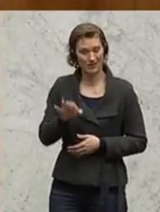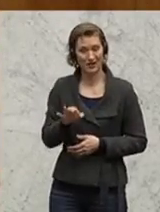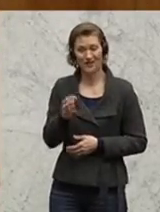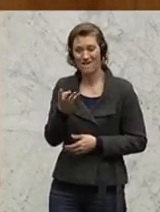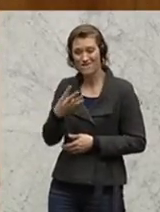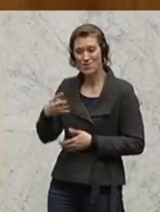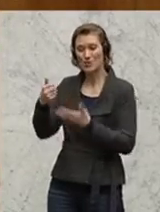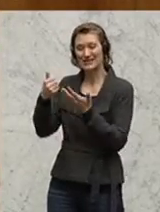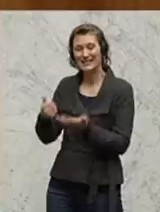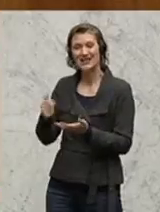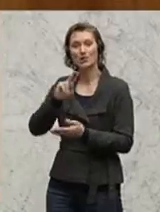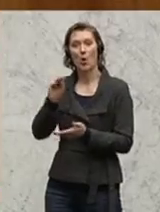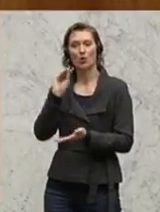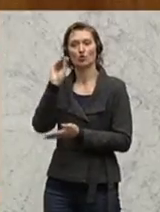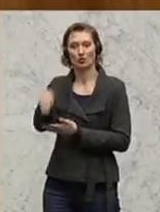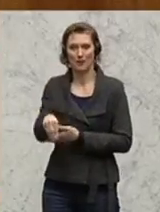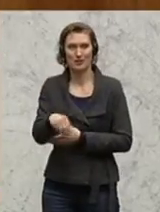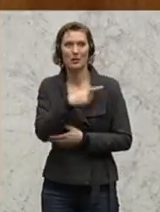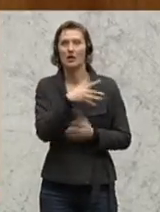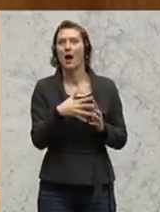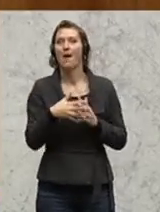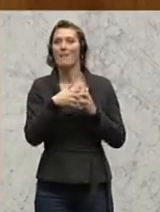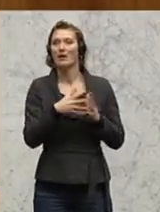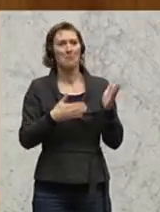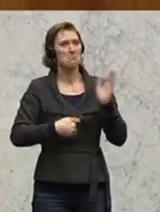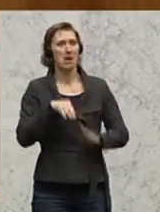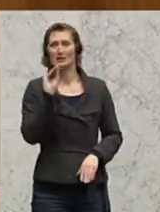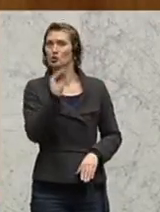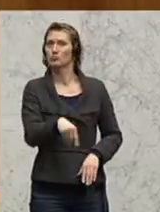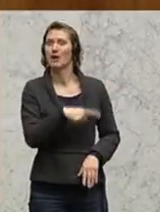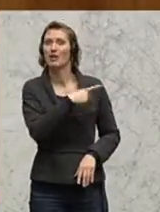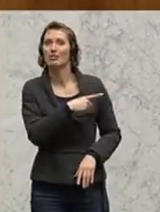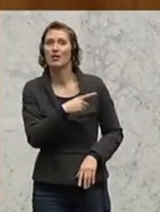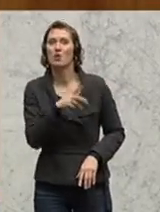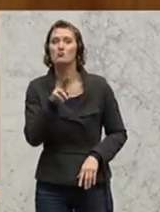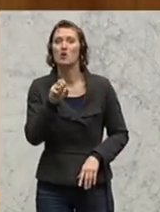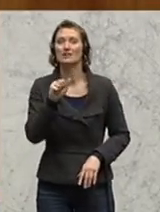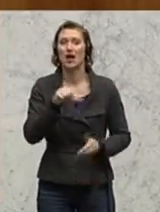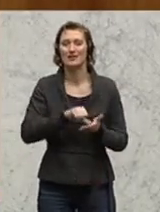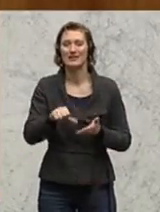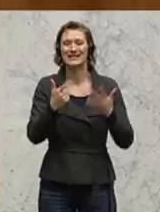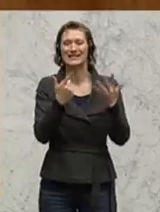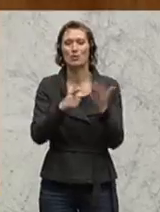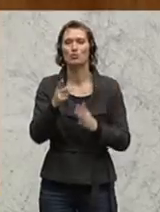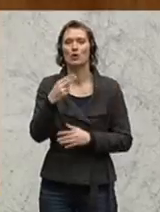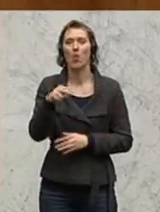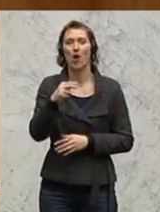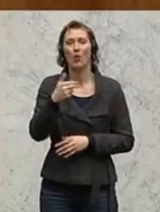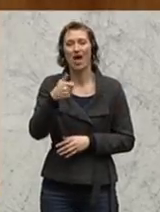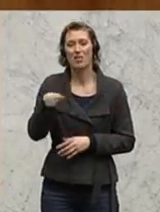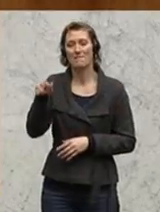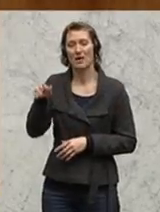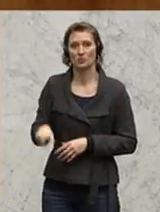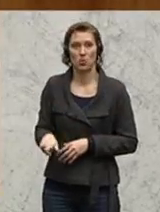460 Euro geben und in den USA wird überhaupt am meisten gespendet, da sind es nämlich an die 700 Euro pro